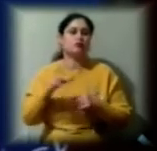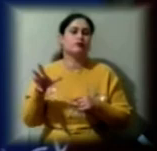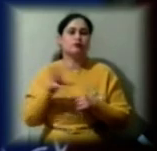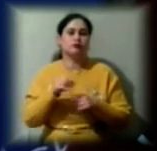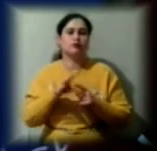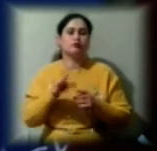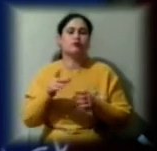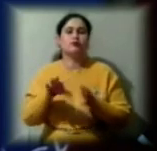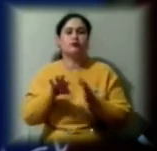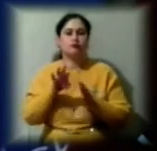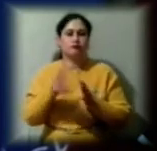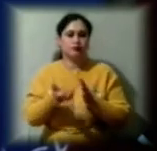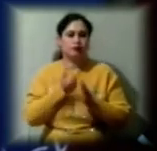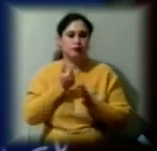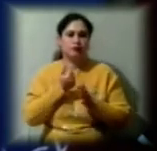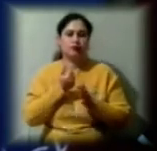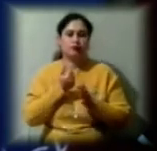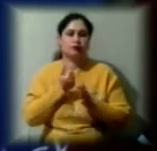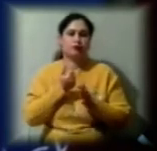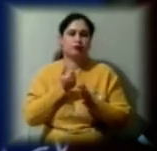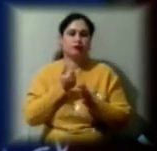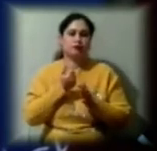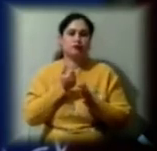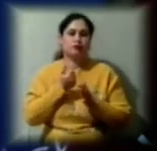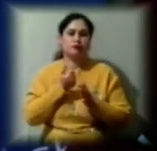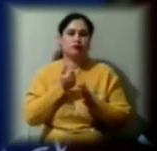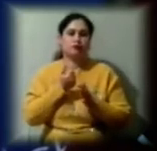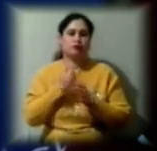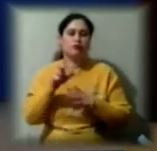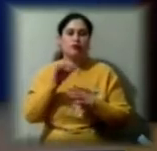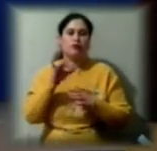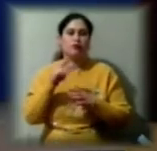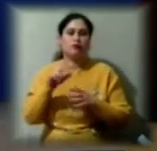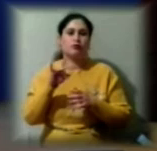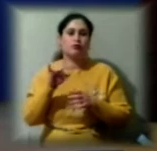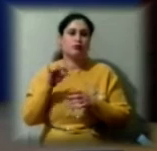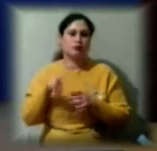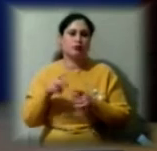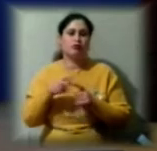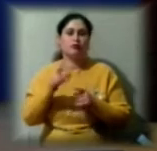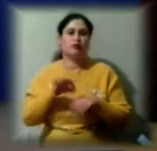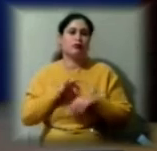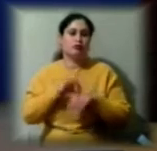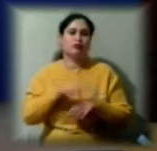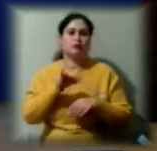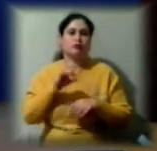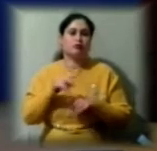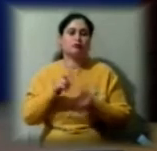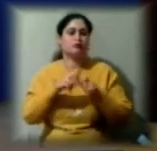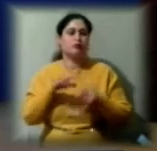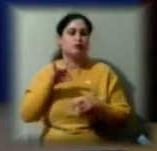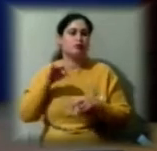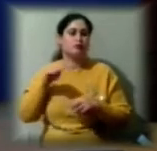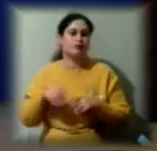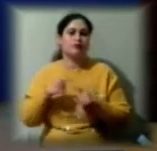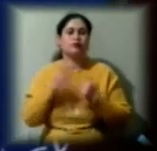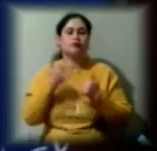біологічний матеріал для проведення ПЦР-досліджень. На сьогоднішній день дослідження ці